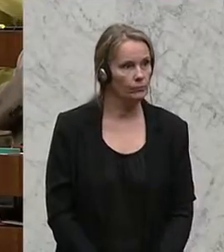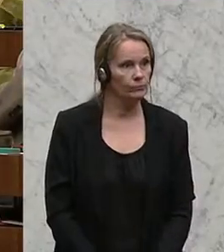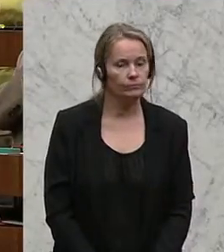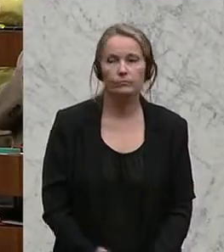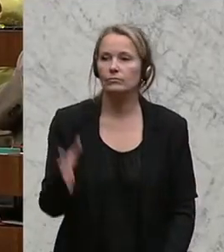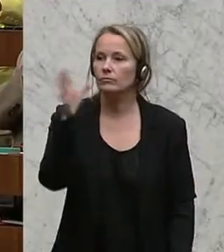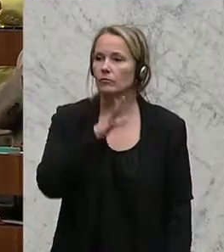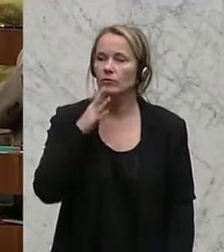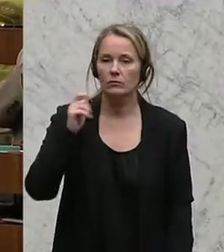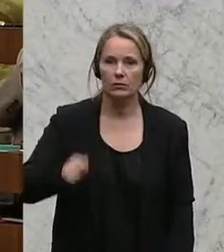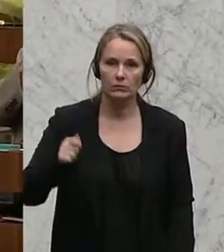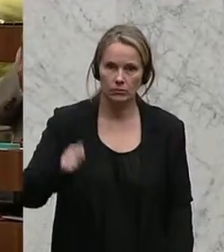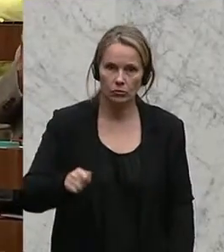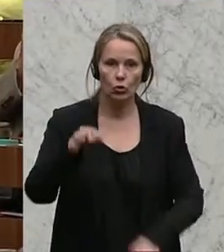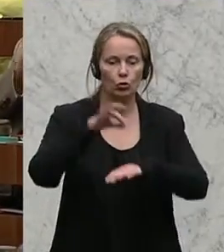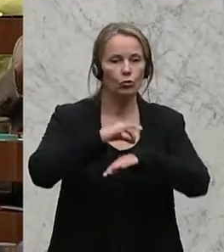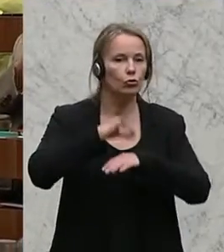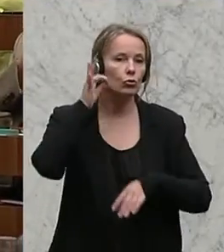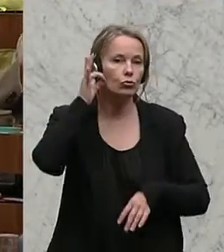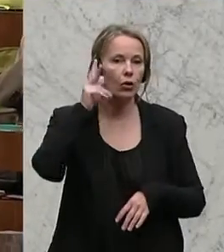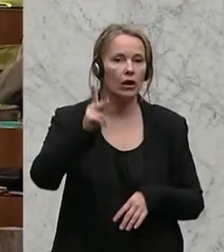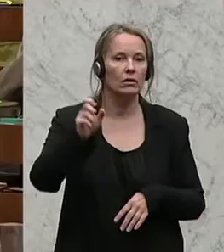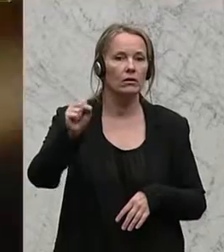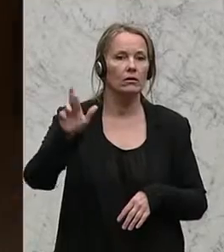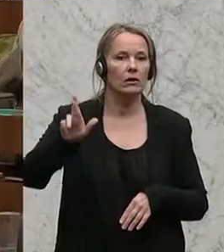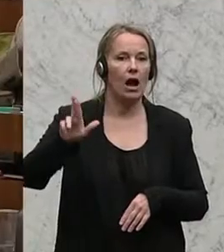Frau Abgeordnete, Dr. Beatrix Karl als Nächste.